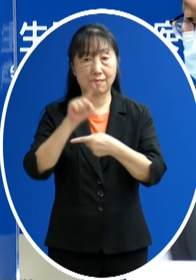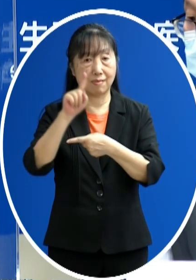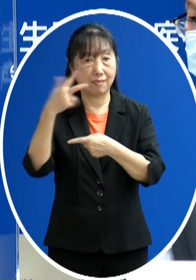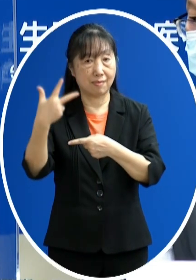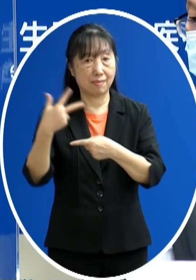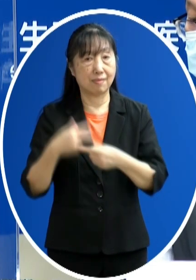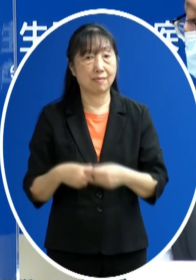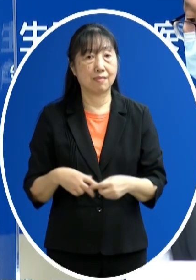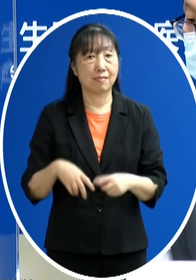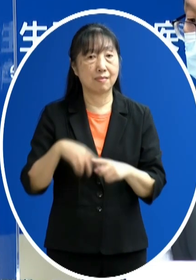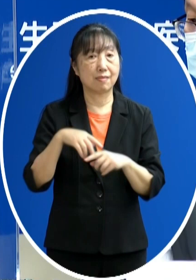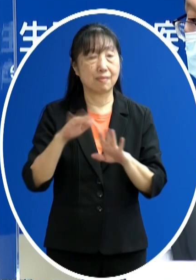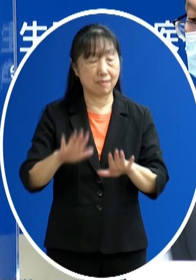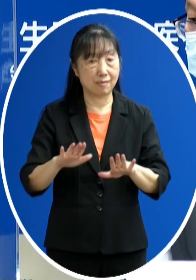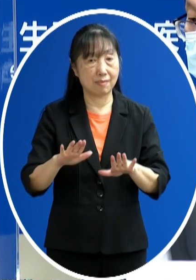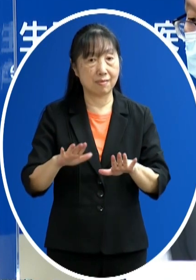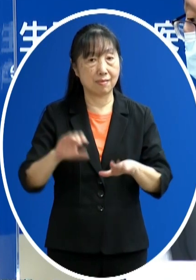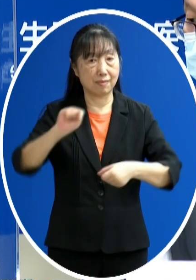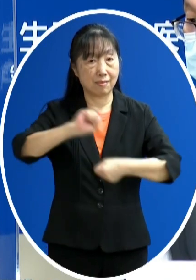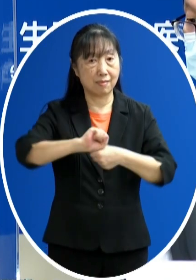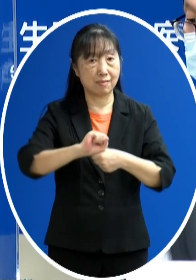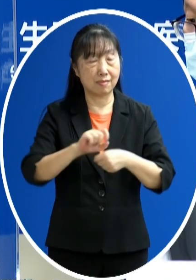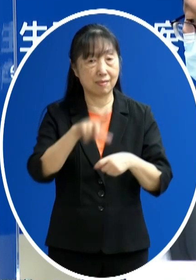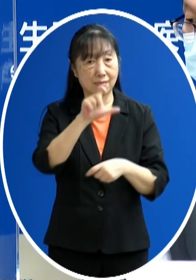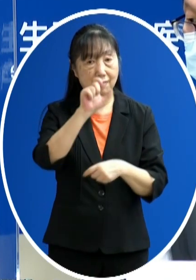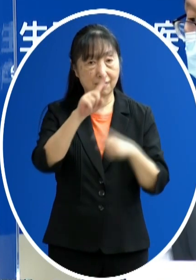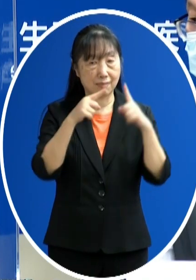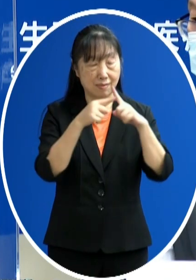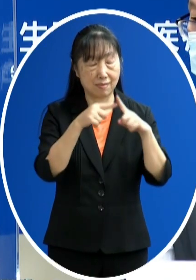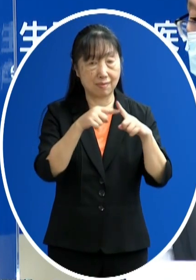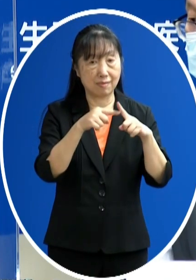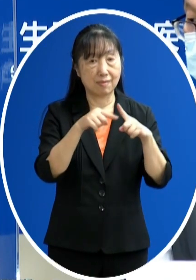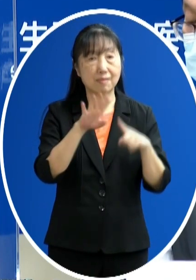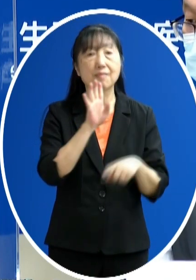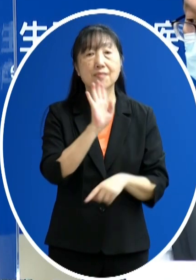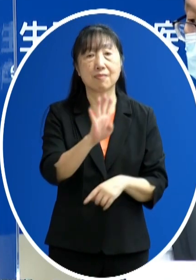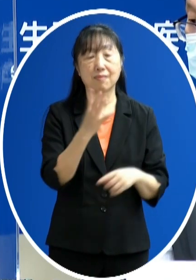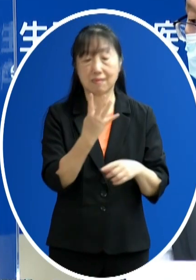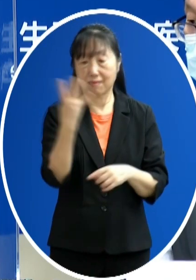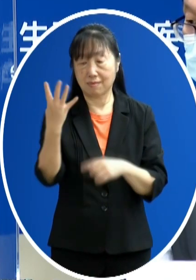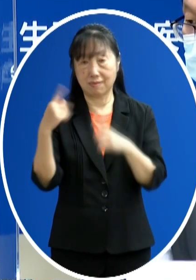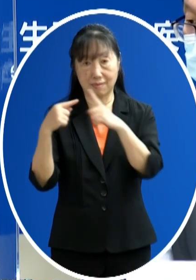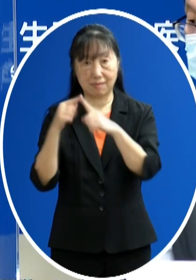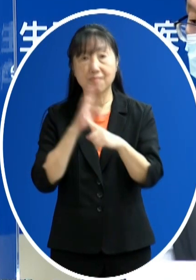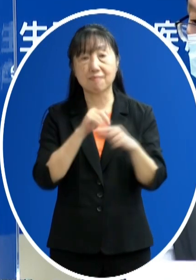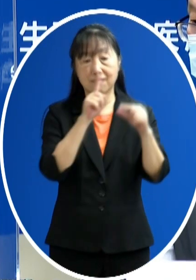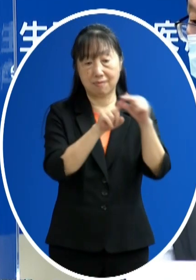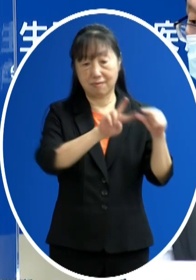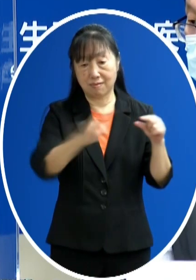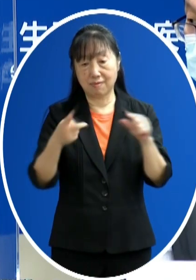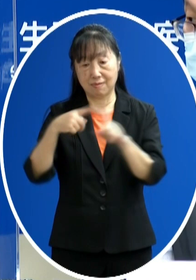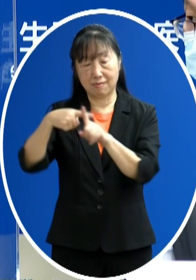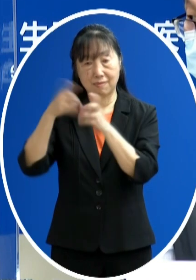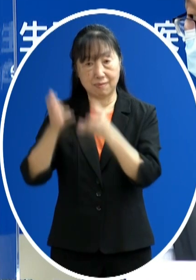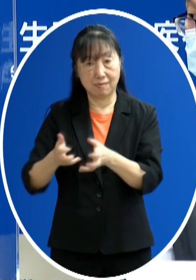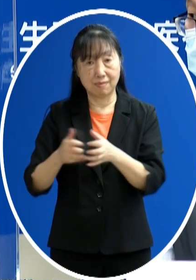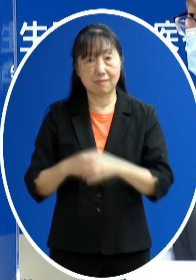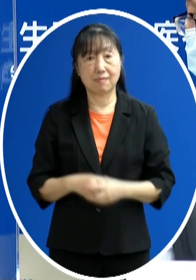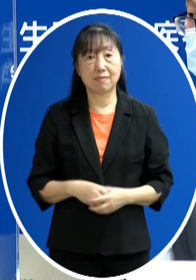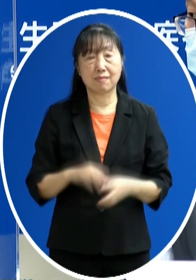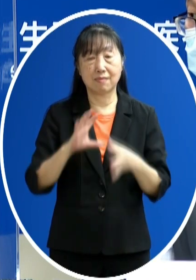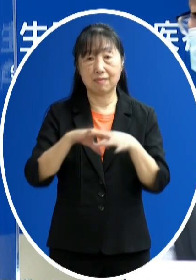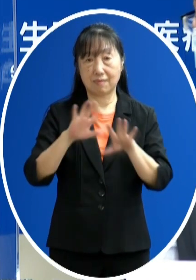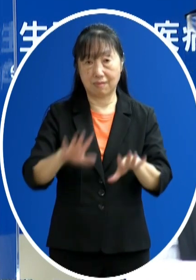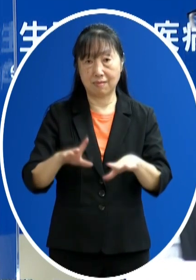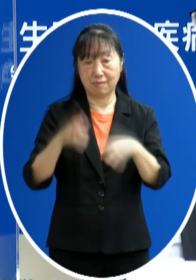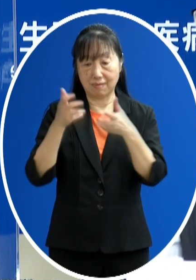17那今天增加了61名 那有4名 是由中症轉重症所以中